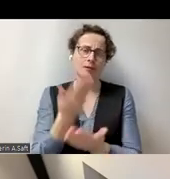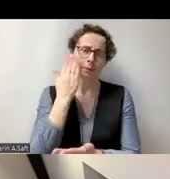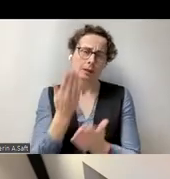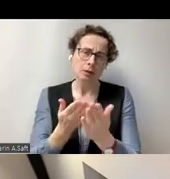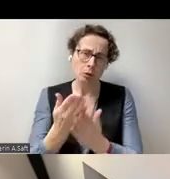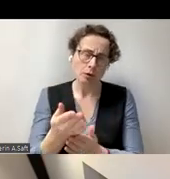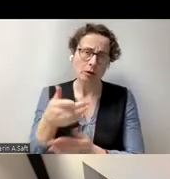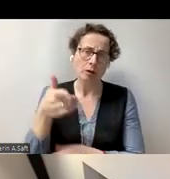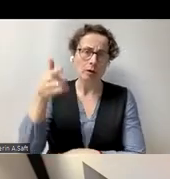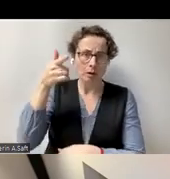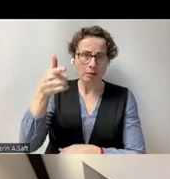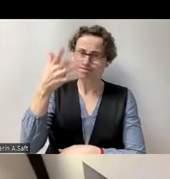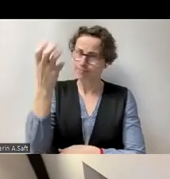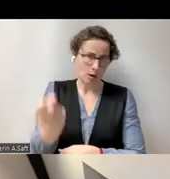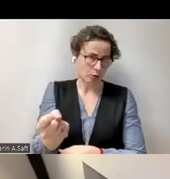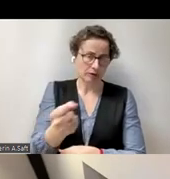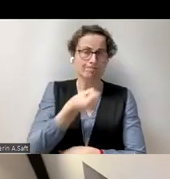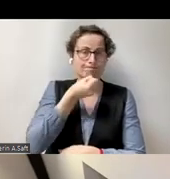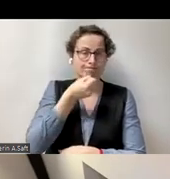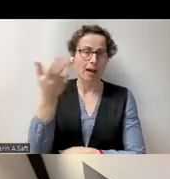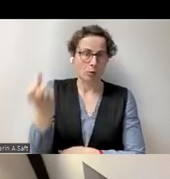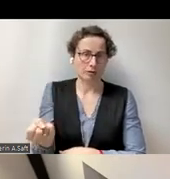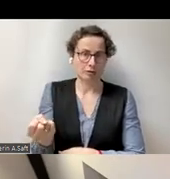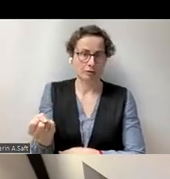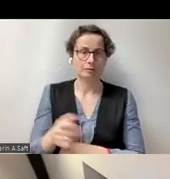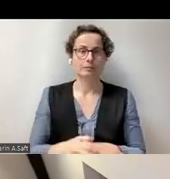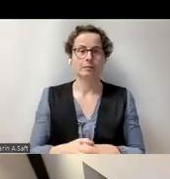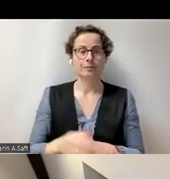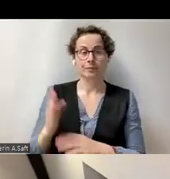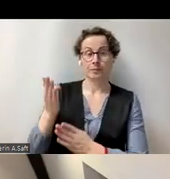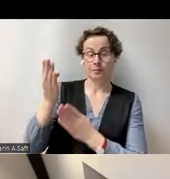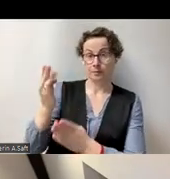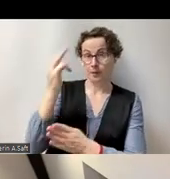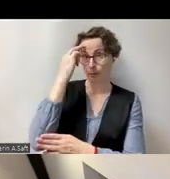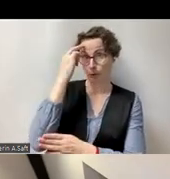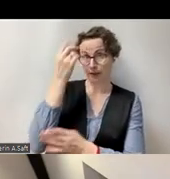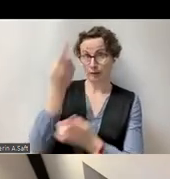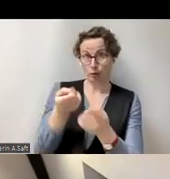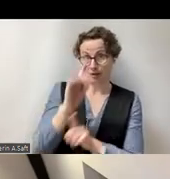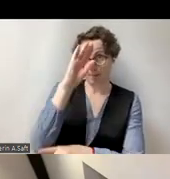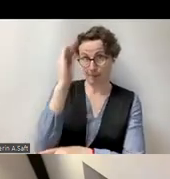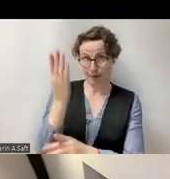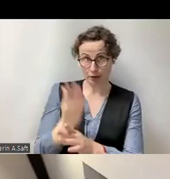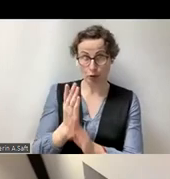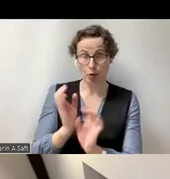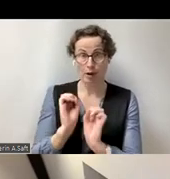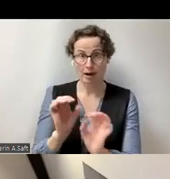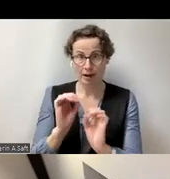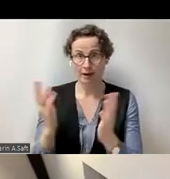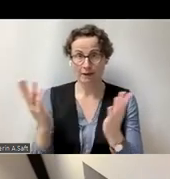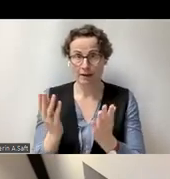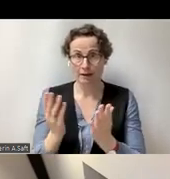aus. Und wie vorhin Professor Zimmermann erklärt hat, Sie können Ihre